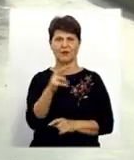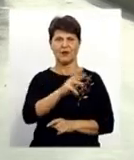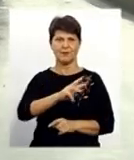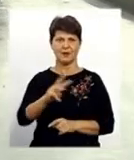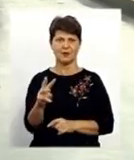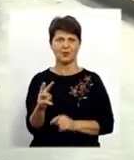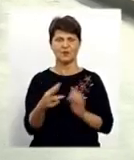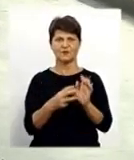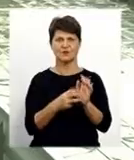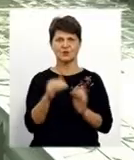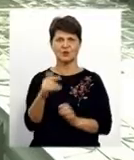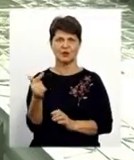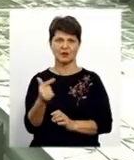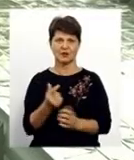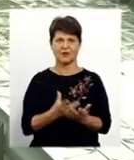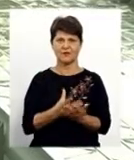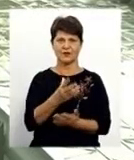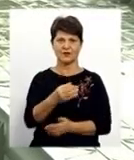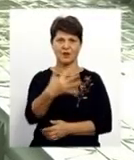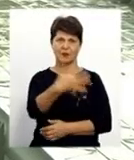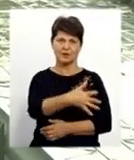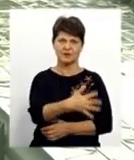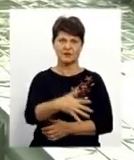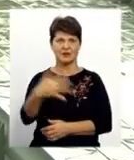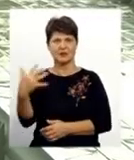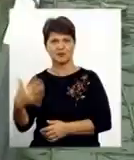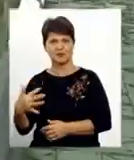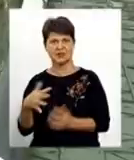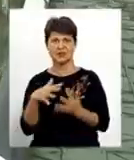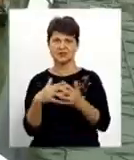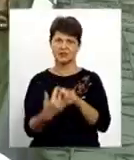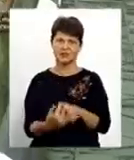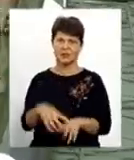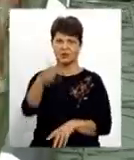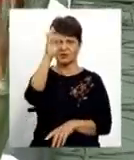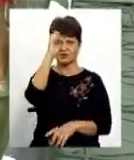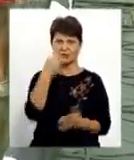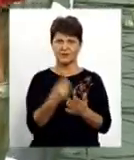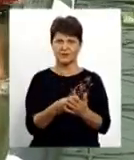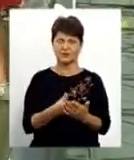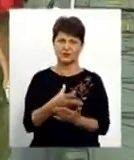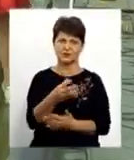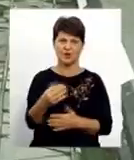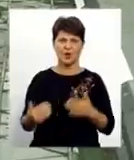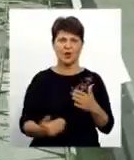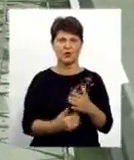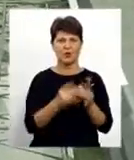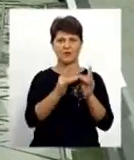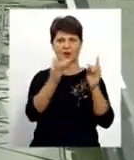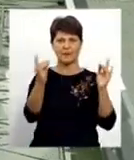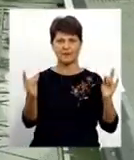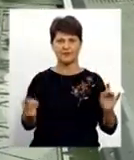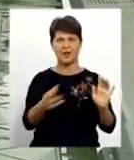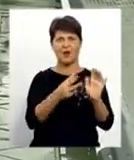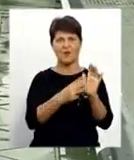800 тисяч гривень. Фінансування 50 на 50 надійшло з сільського та державного бюджетів. Новий міст завдовжки більше 80